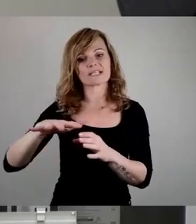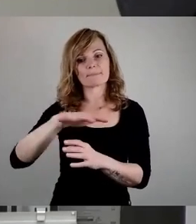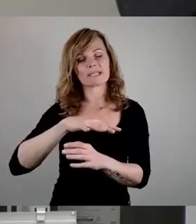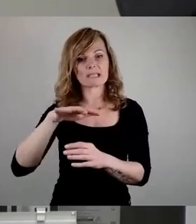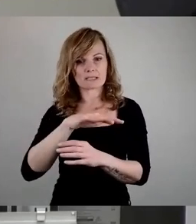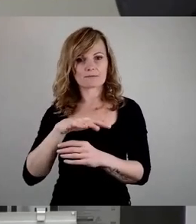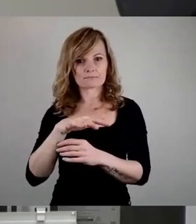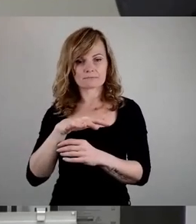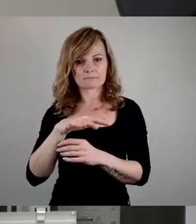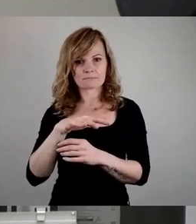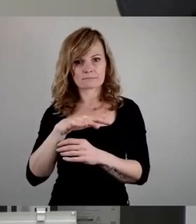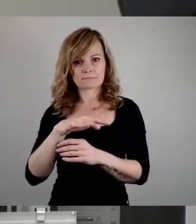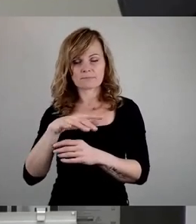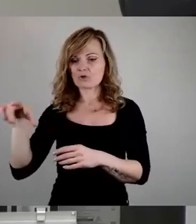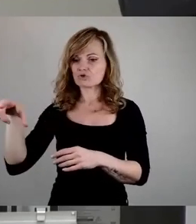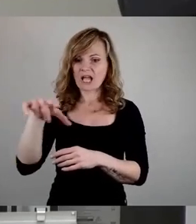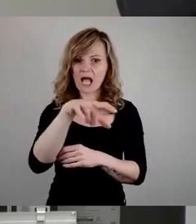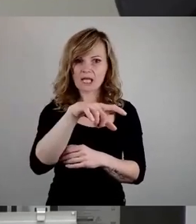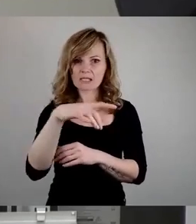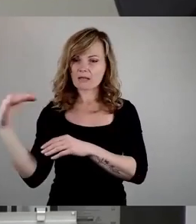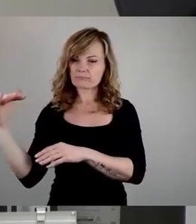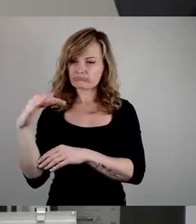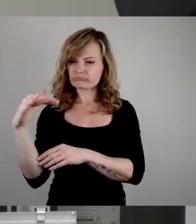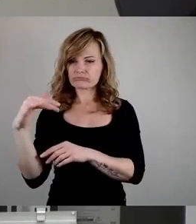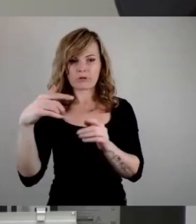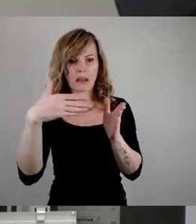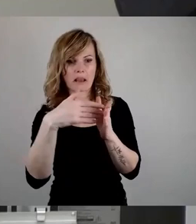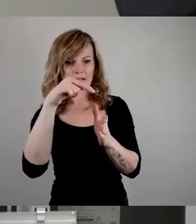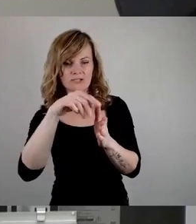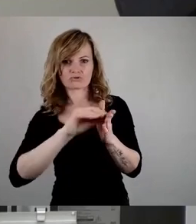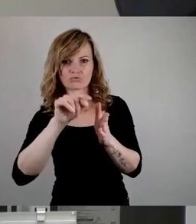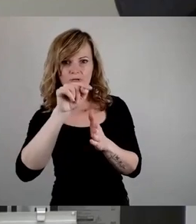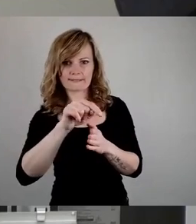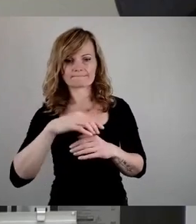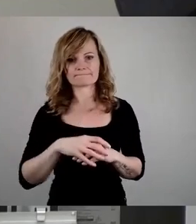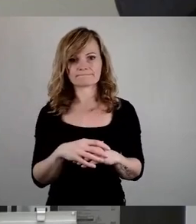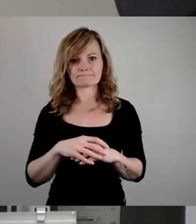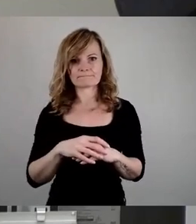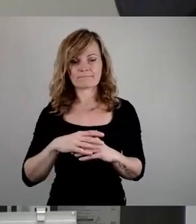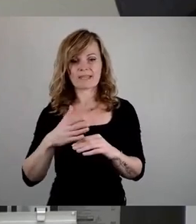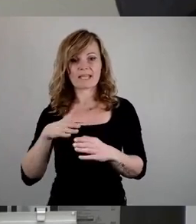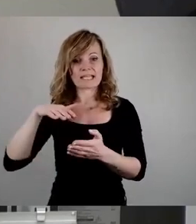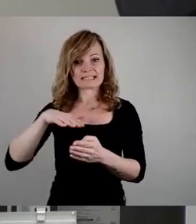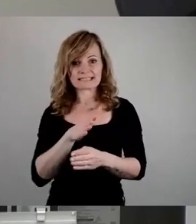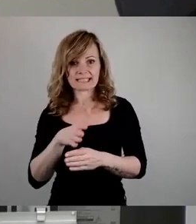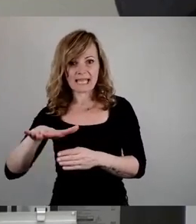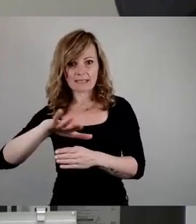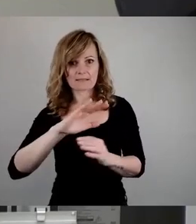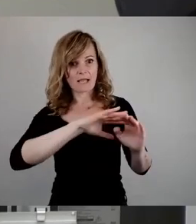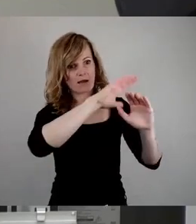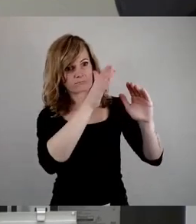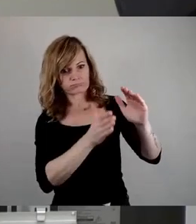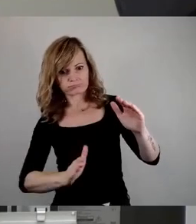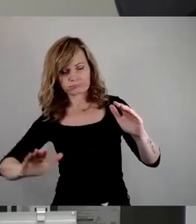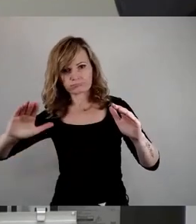einer Zufahrsstraße. Sie ist flankiert von der neu errichteten Skateranlage auf der einen Seite und auf der